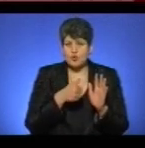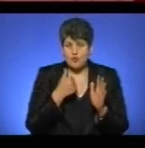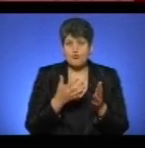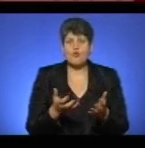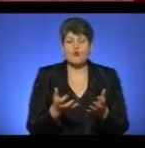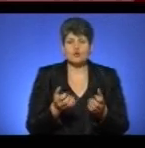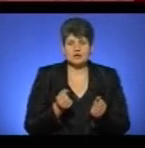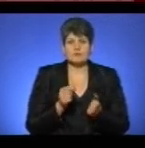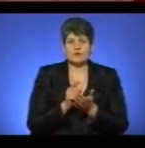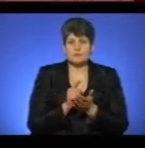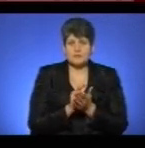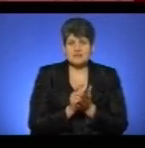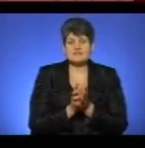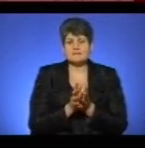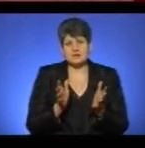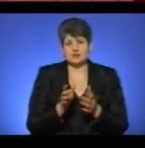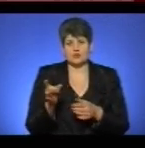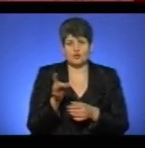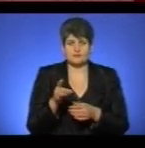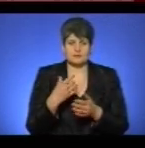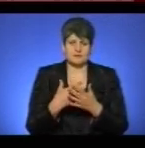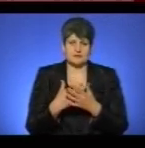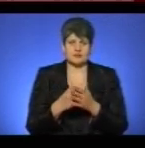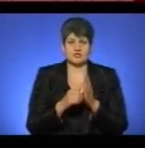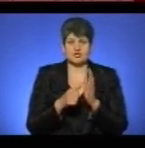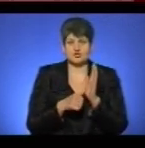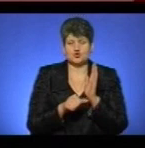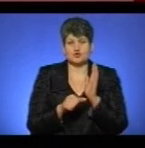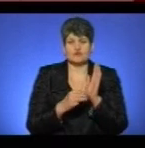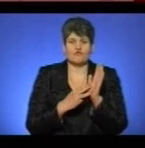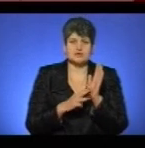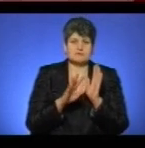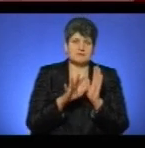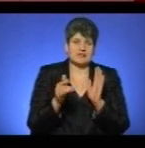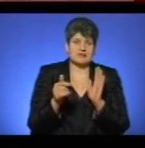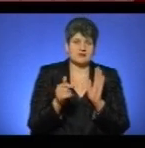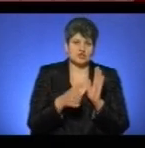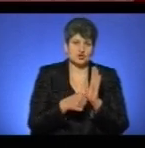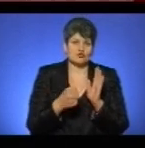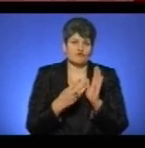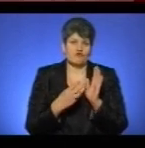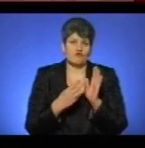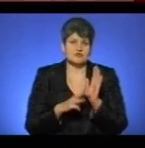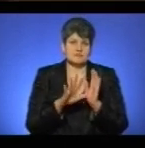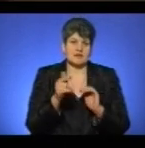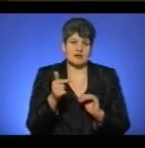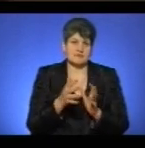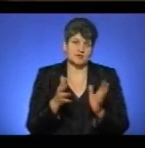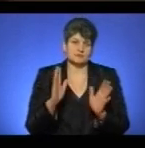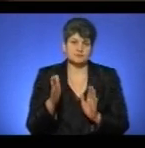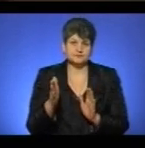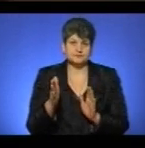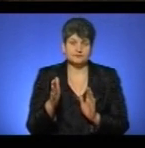отримають пенсії у збільшеному розмірі в середньому на 685 гривень, каже Володимир Івахов. Для